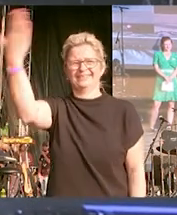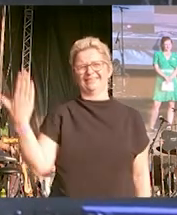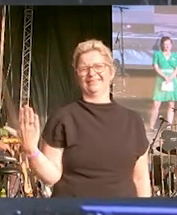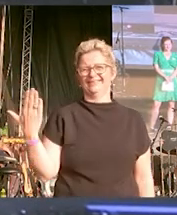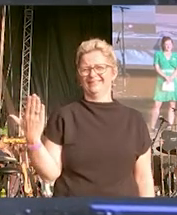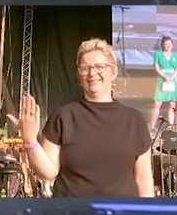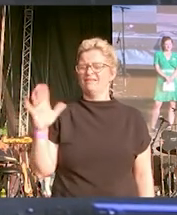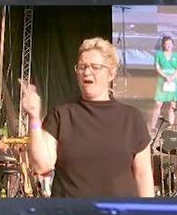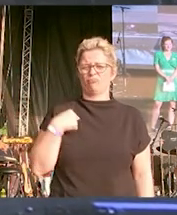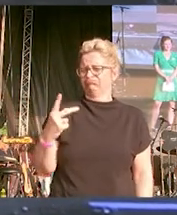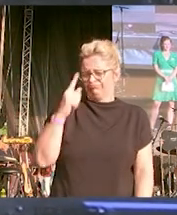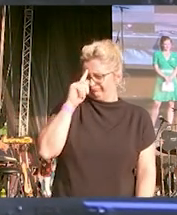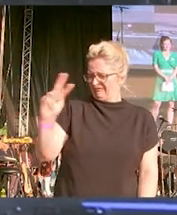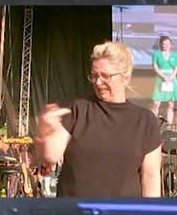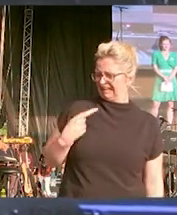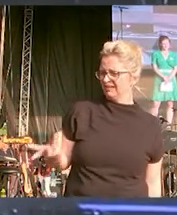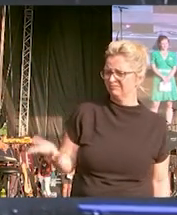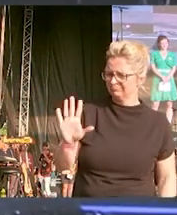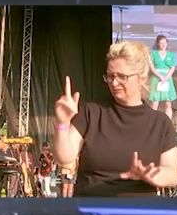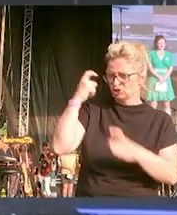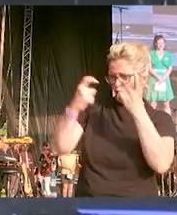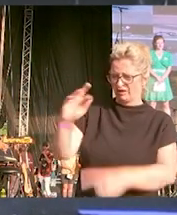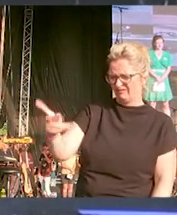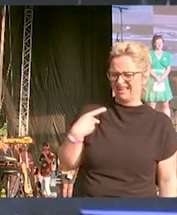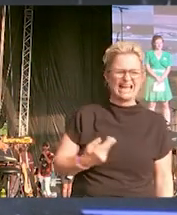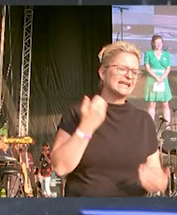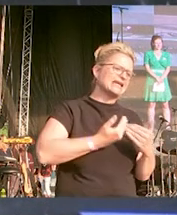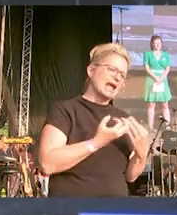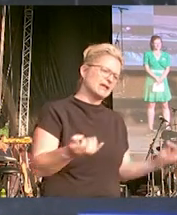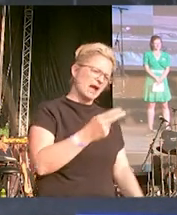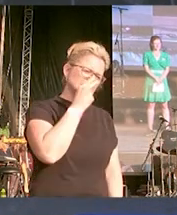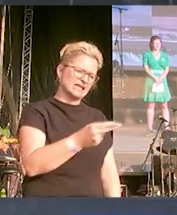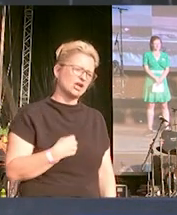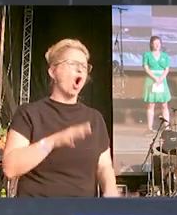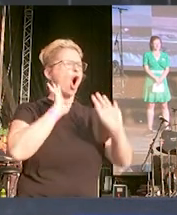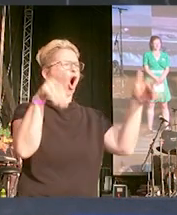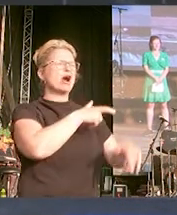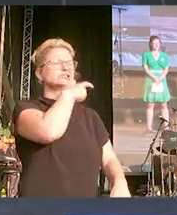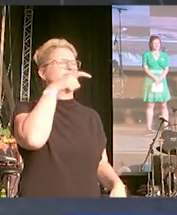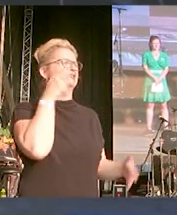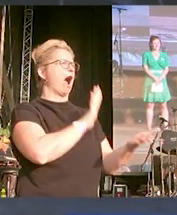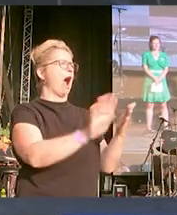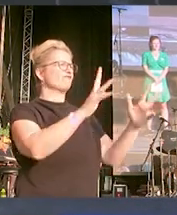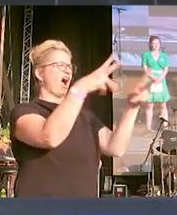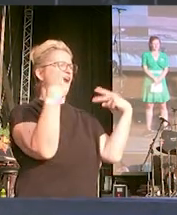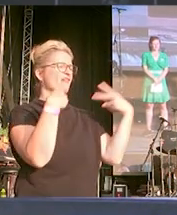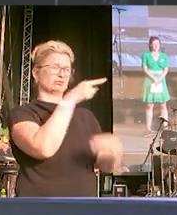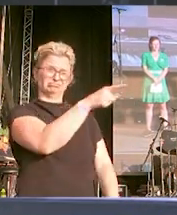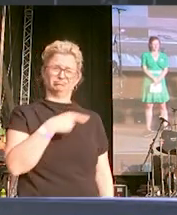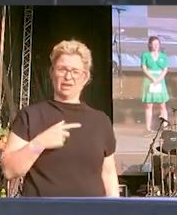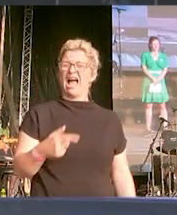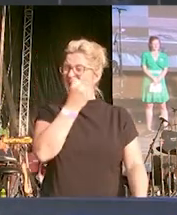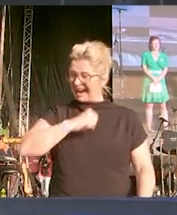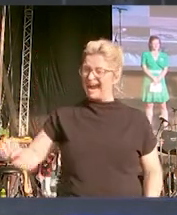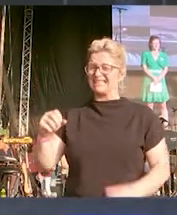Sie treiben auch mich um. Wir sehen jeden Tag, wie die einfachen Antworten, die uns eine nationalistische